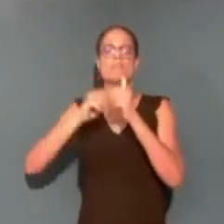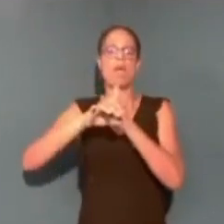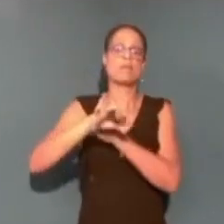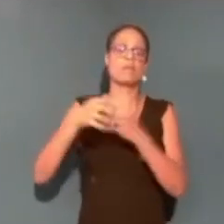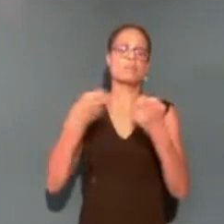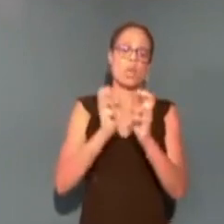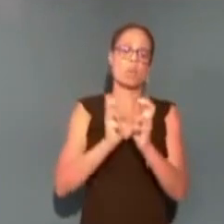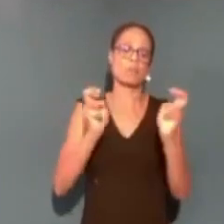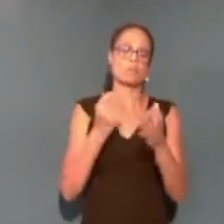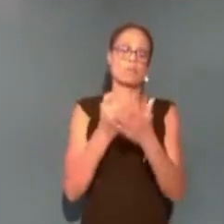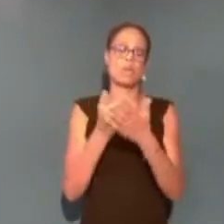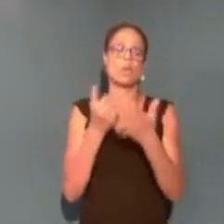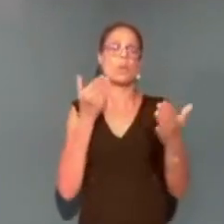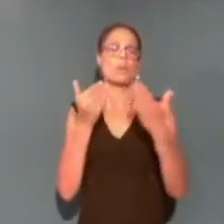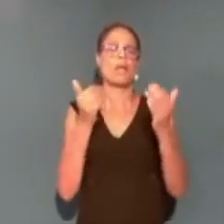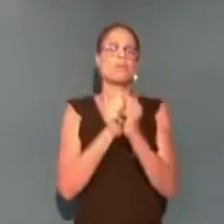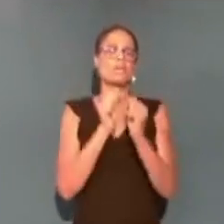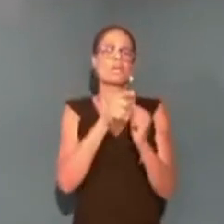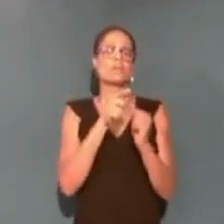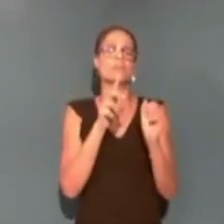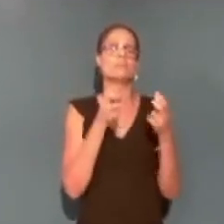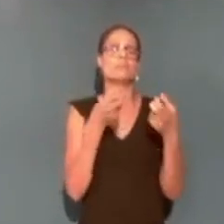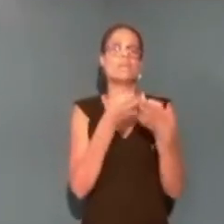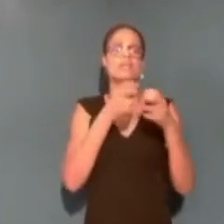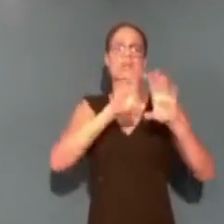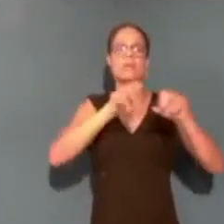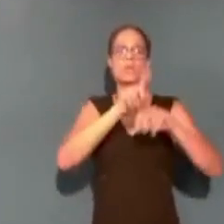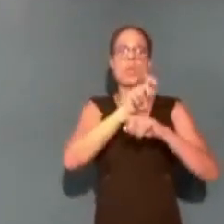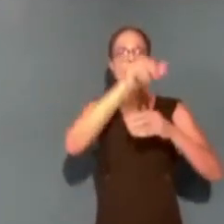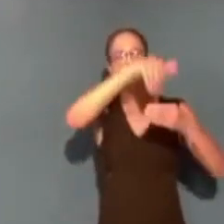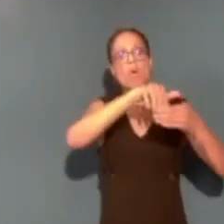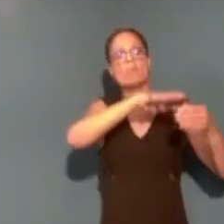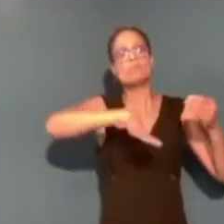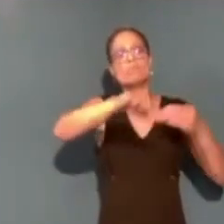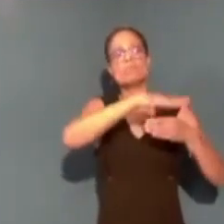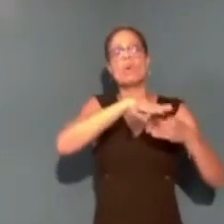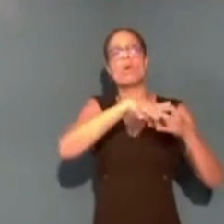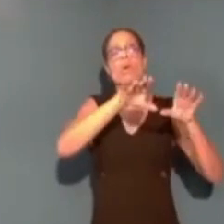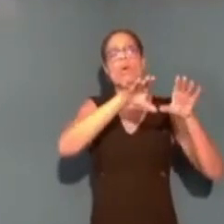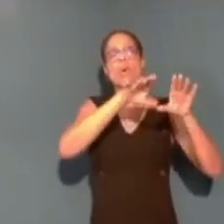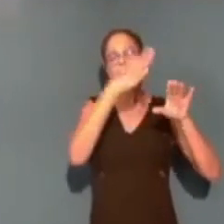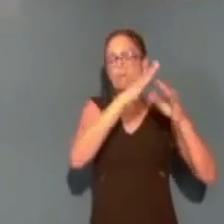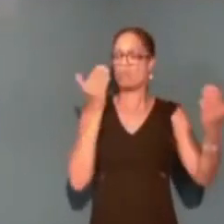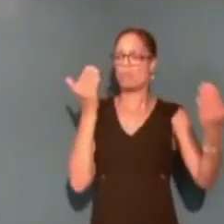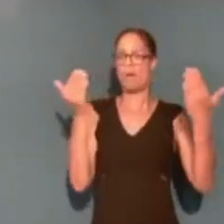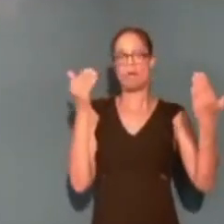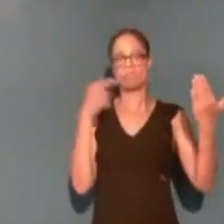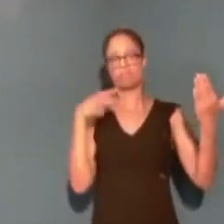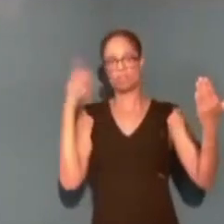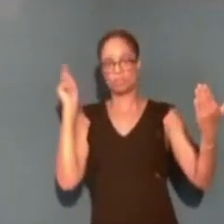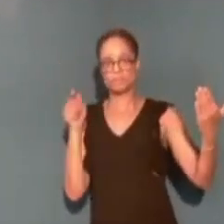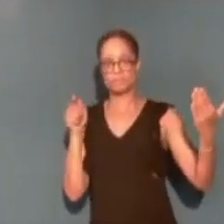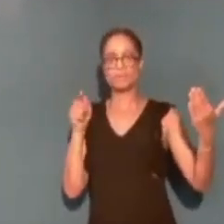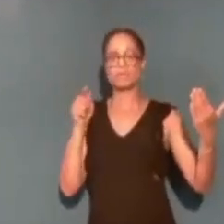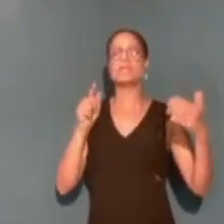élevé que le coût de fabrication de l'eau dans les autres unités de production. Et ceci a un